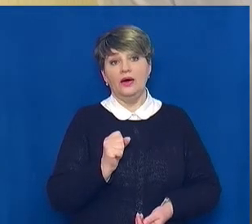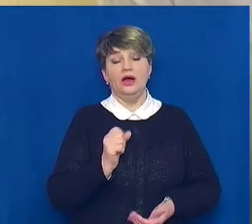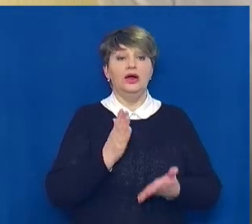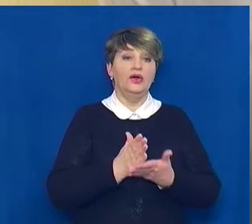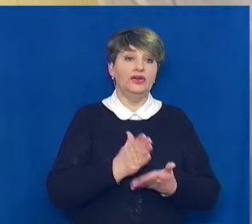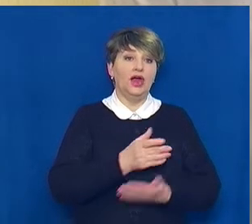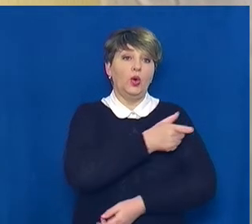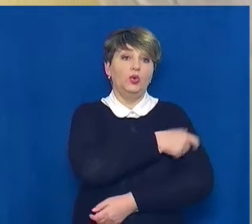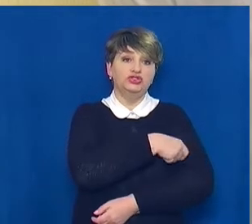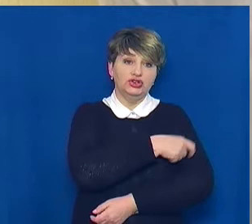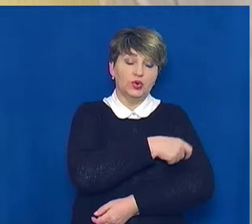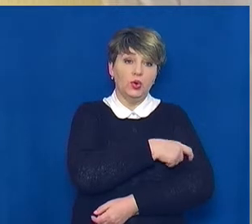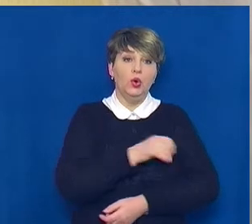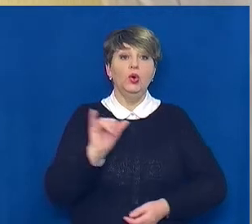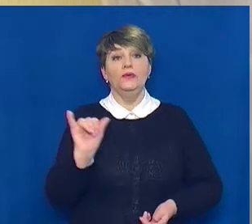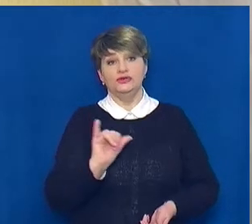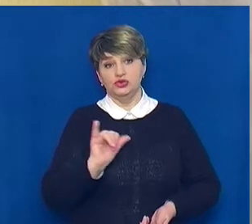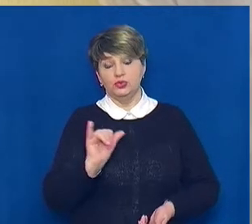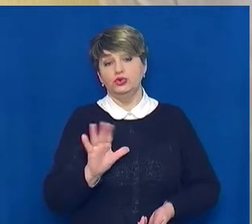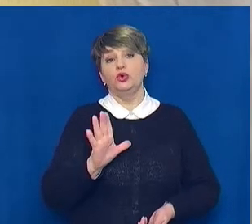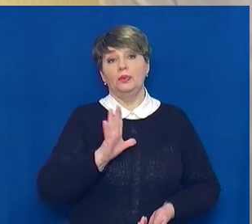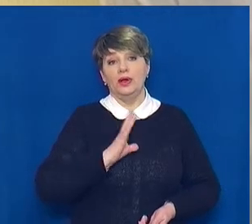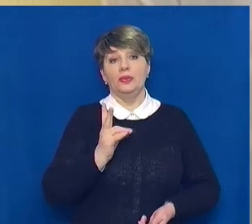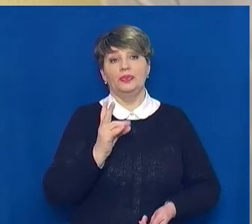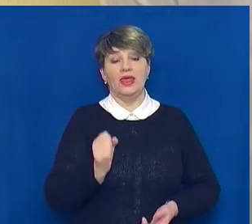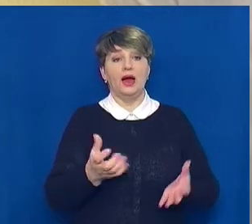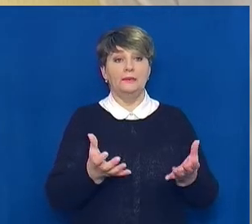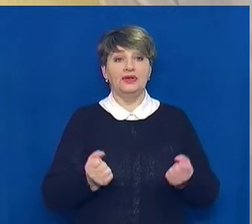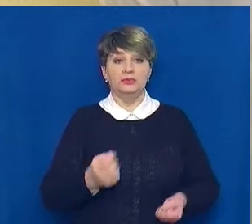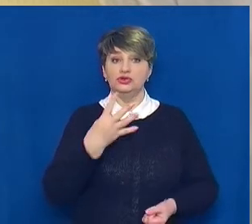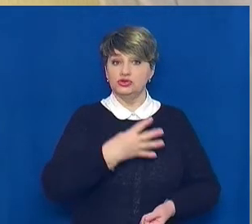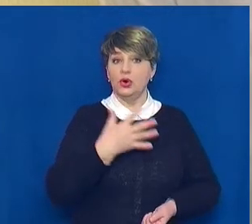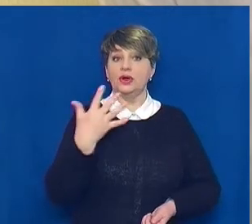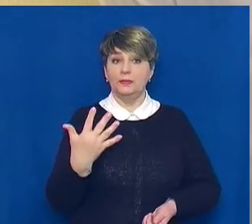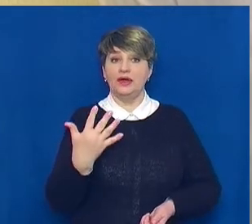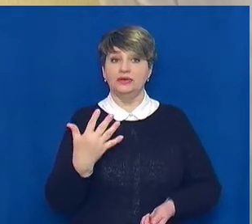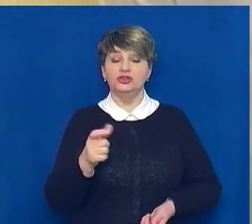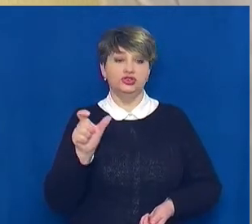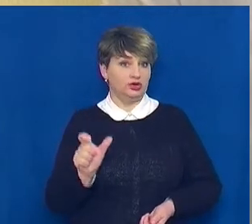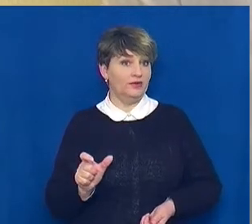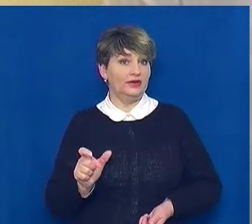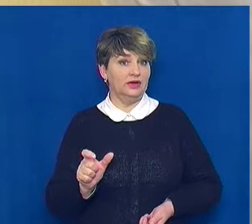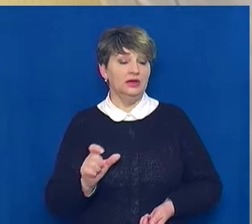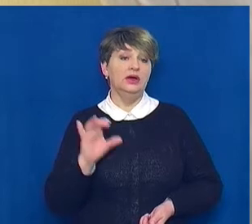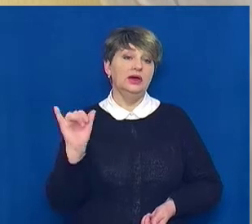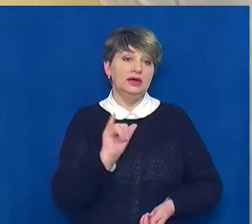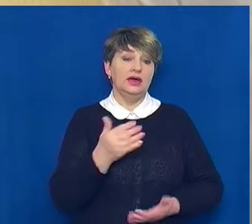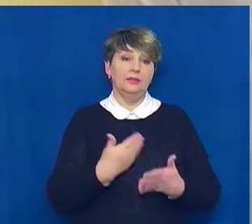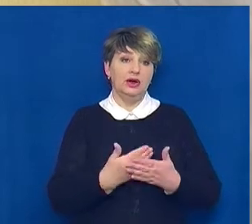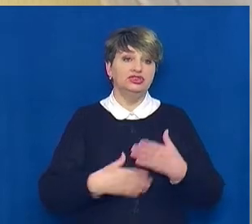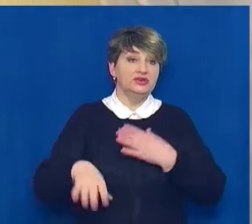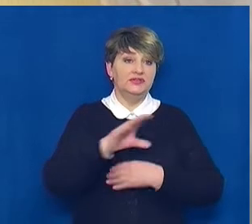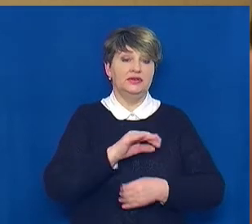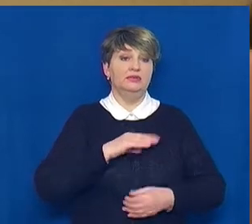у суботу, то було на прийомі 45 чоловік. І майже всі були з